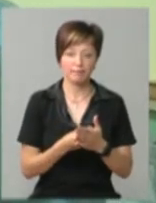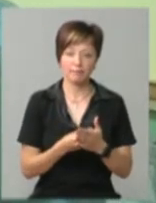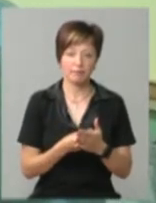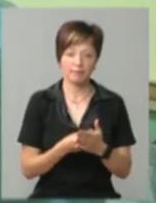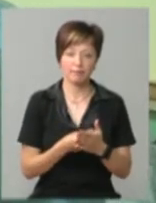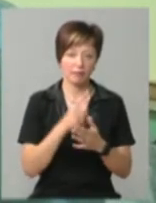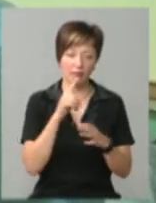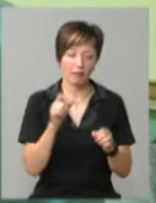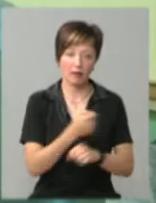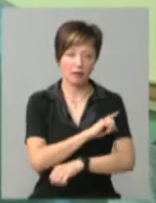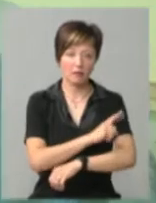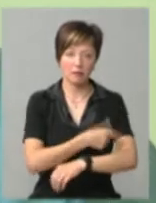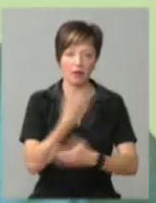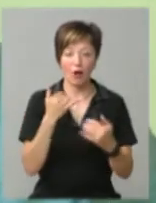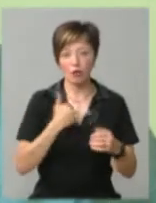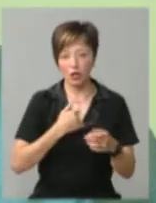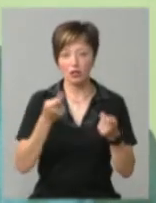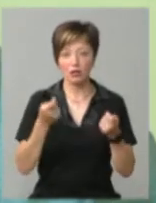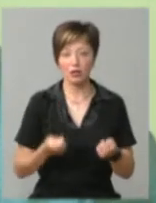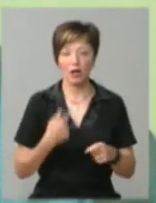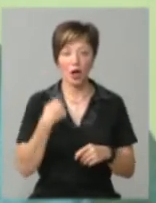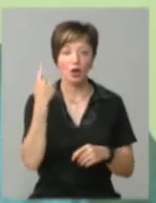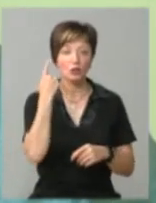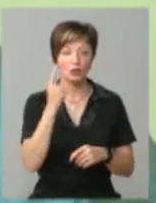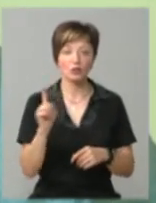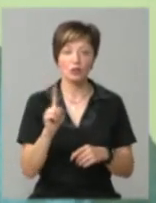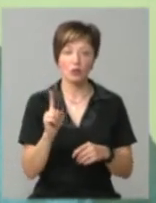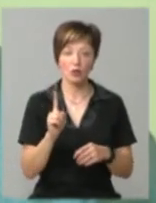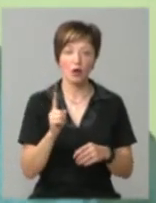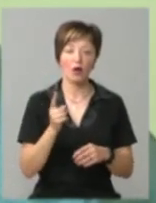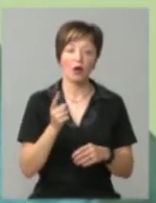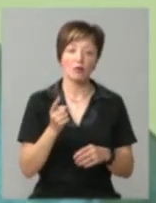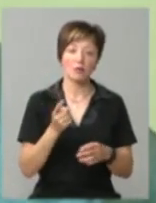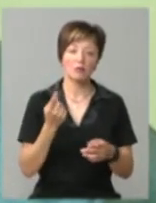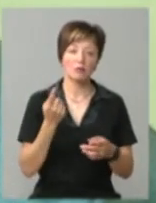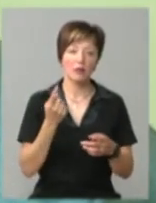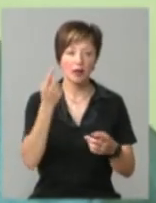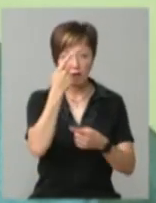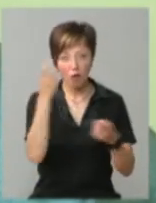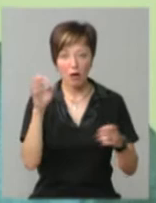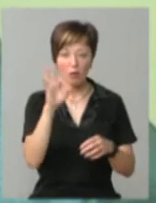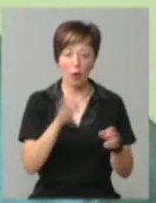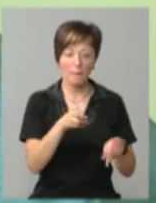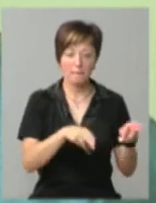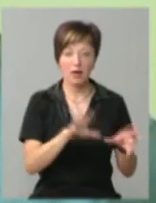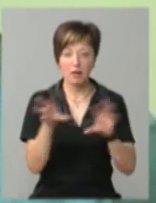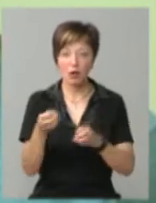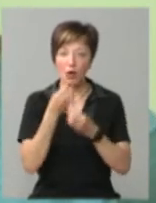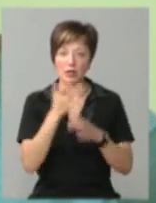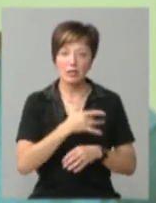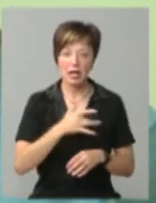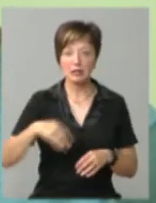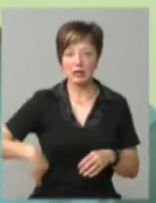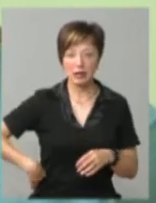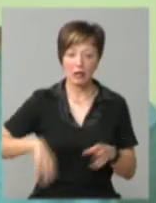А в нас, може, було б дешевше. Постільки я чув, то відгуки йдуть хороші. Про пересадки, про серце, про